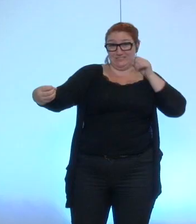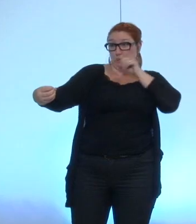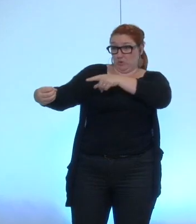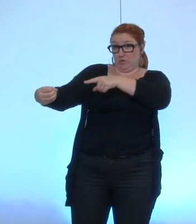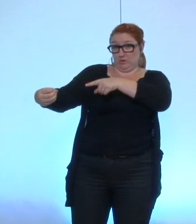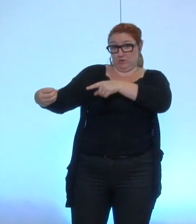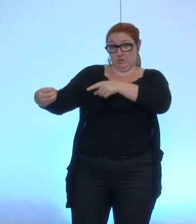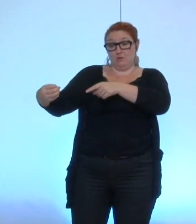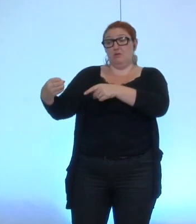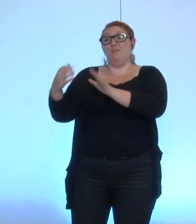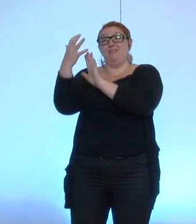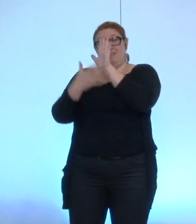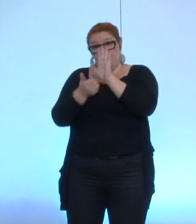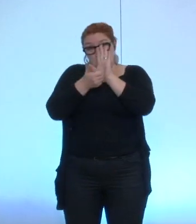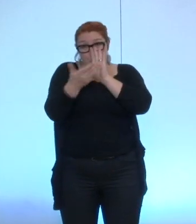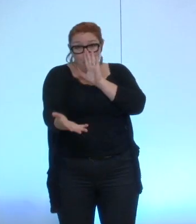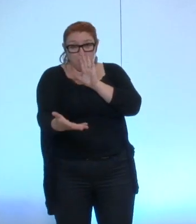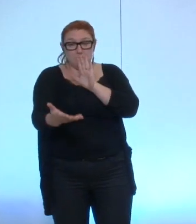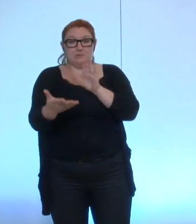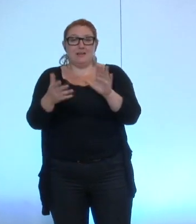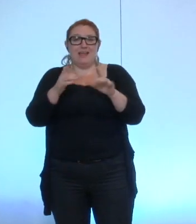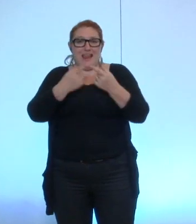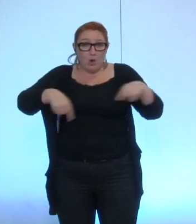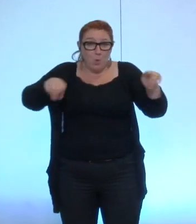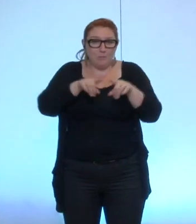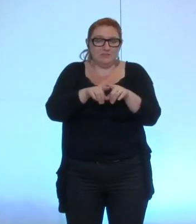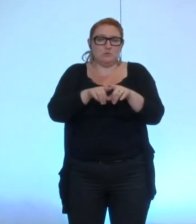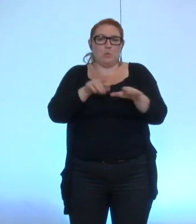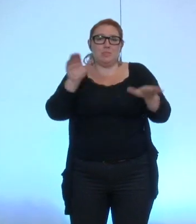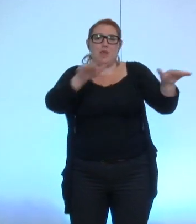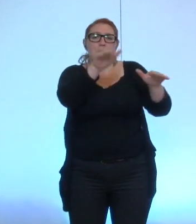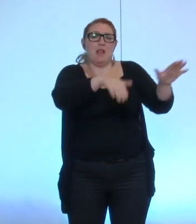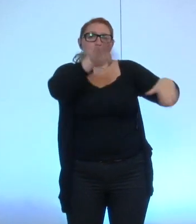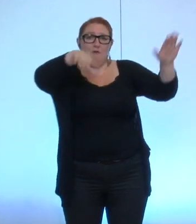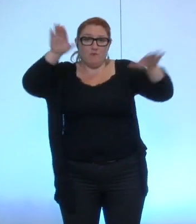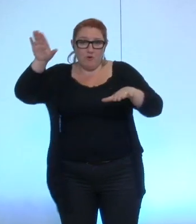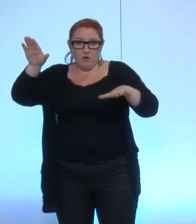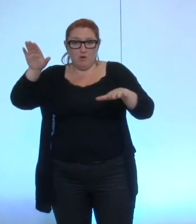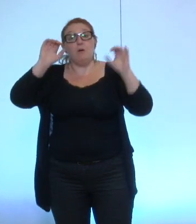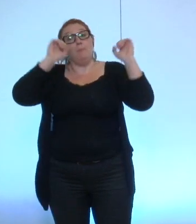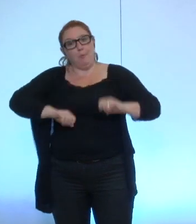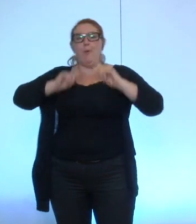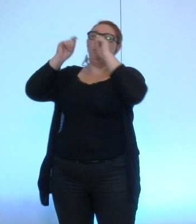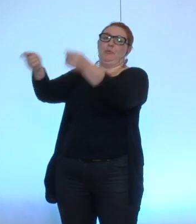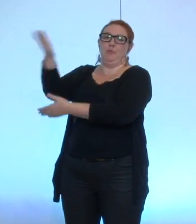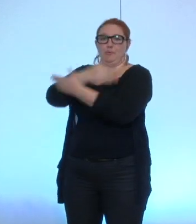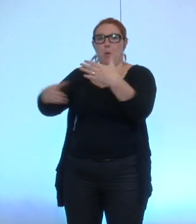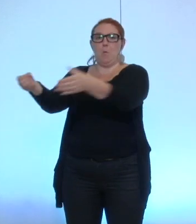commission d'appel d'offres puisse aller à l'opposition et alors le paragraphe et ça je